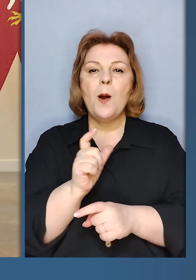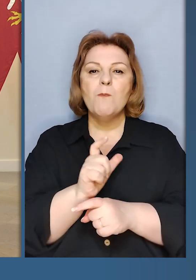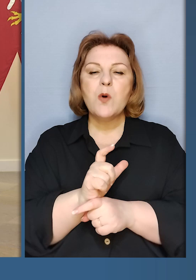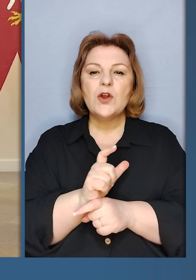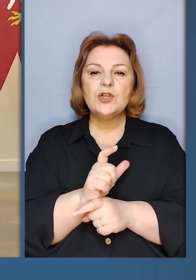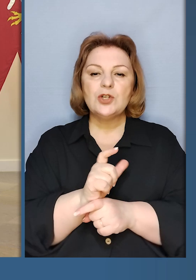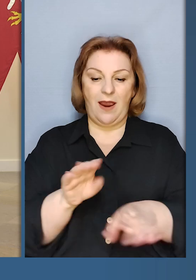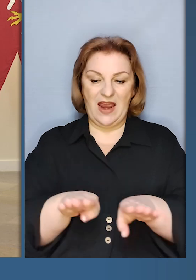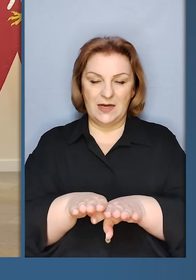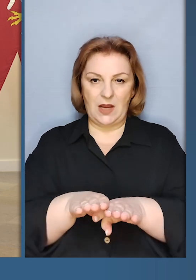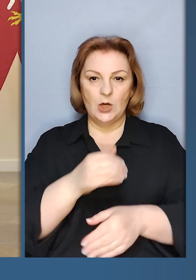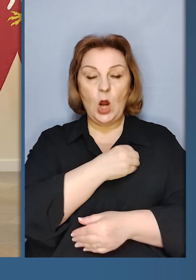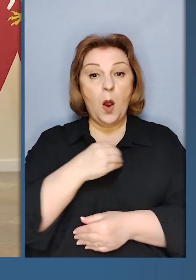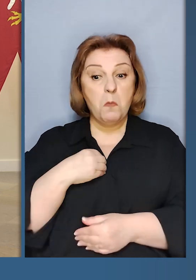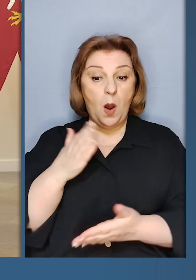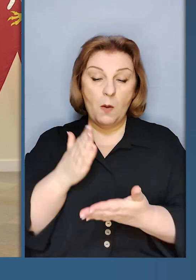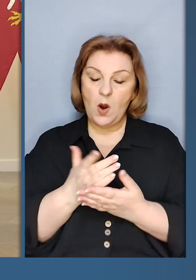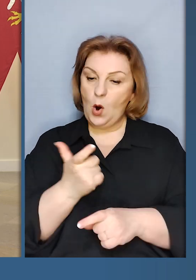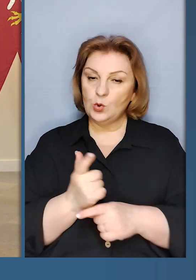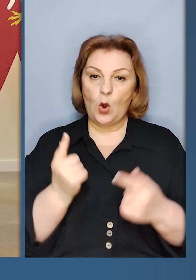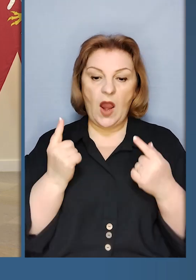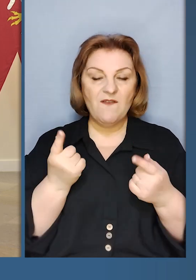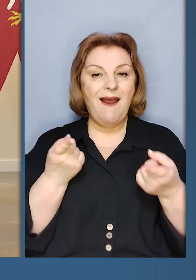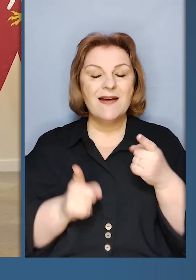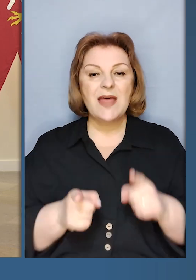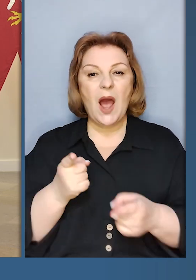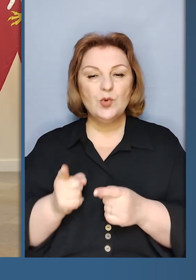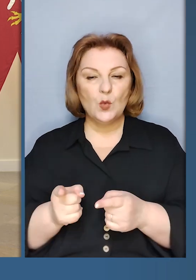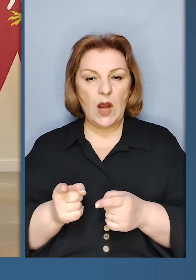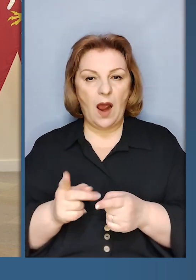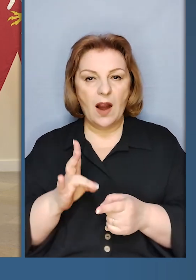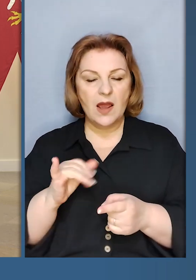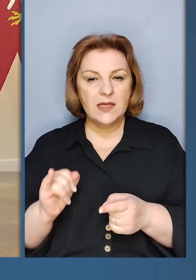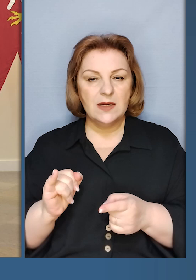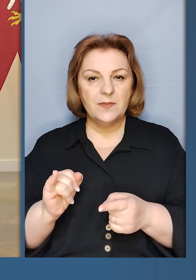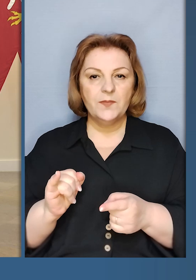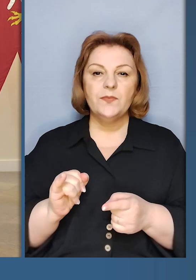Географічно більша від Польщі, яка має дуже великі натуральні